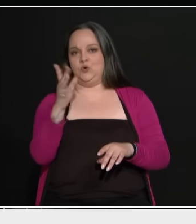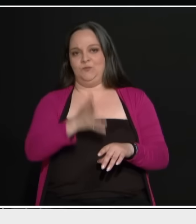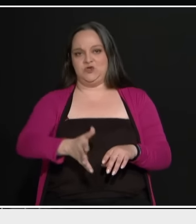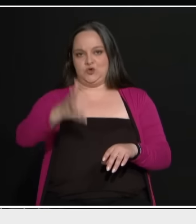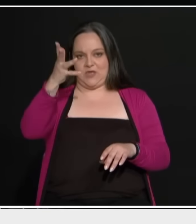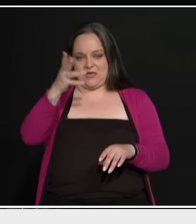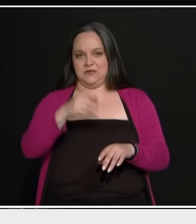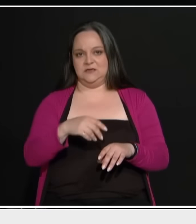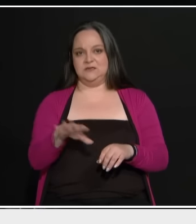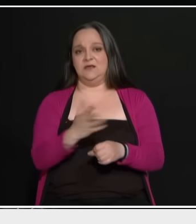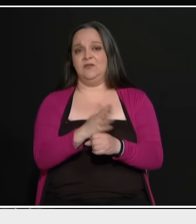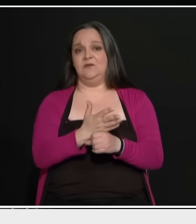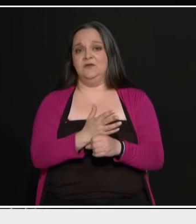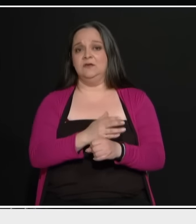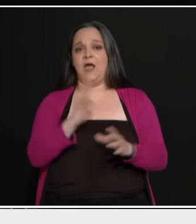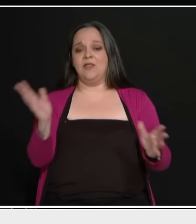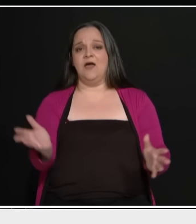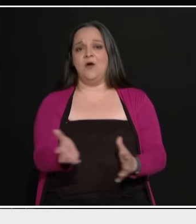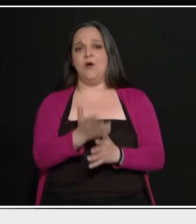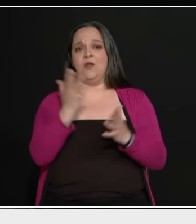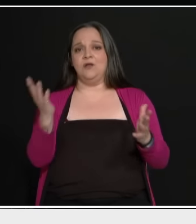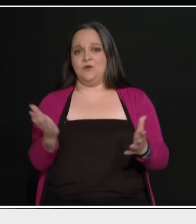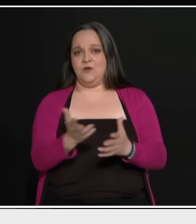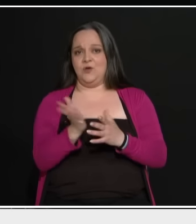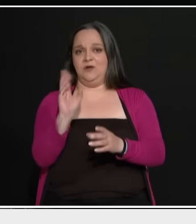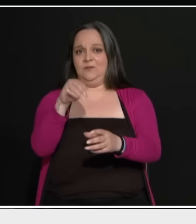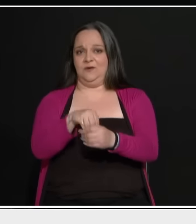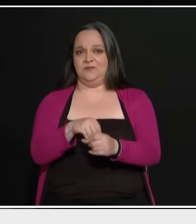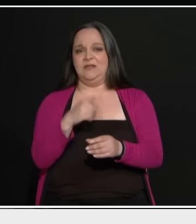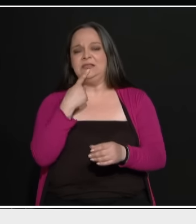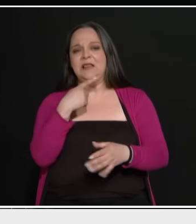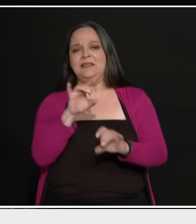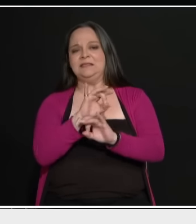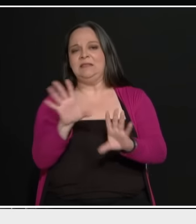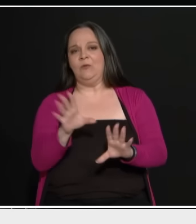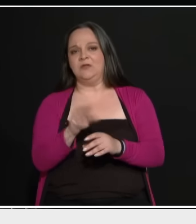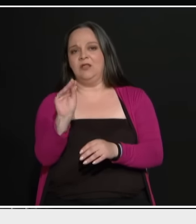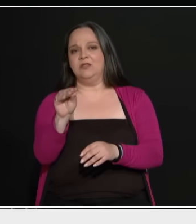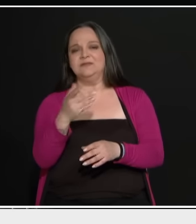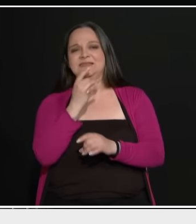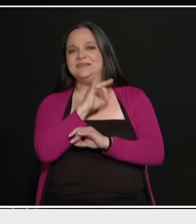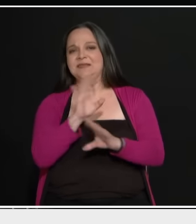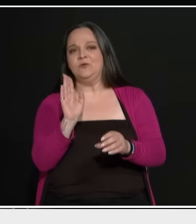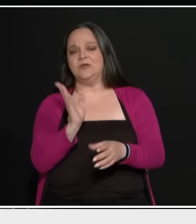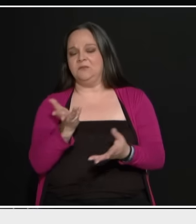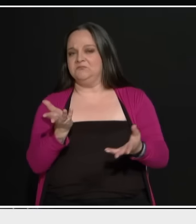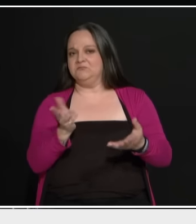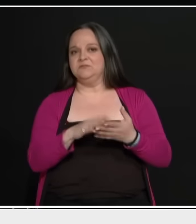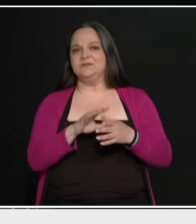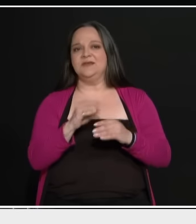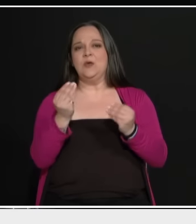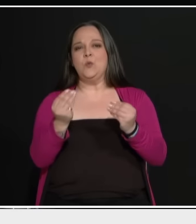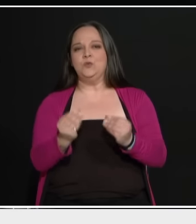κακομύριση βάζει τώρα στο TikTok. Χωρίς να λέει τίποτα αξιόλογο. Δηλαδή κατ' ουσίαν όταν